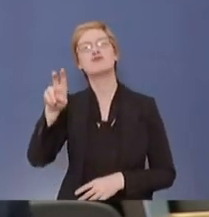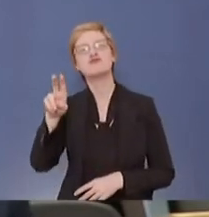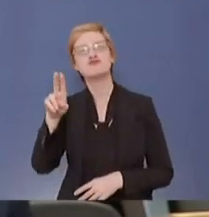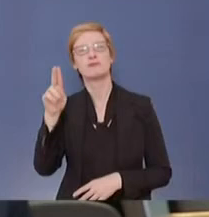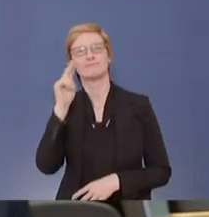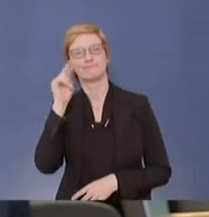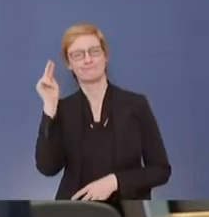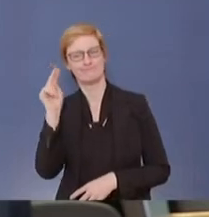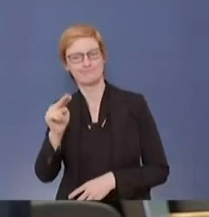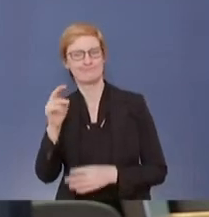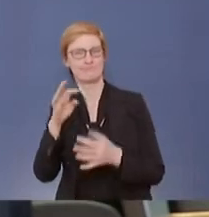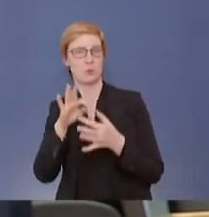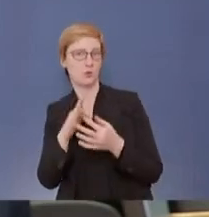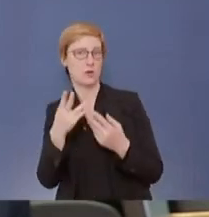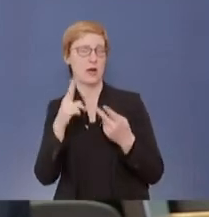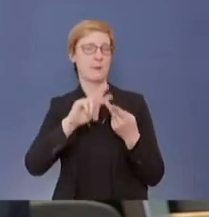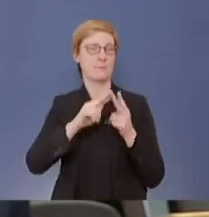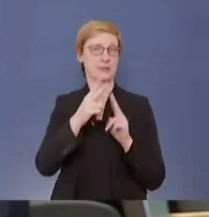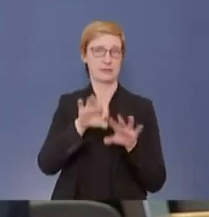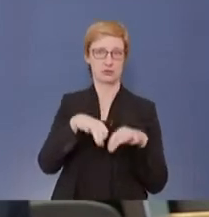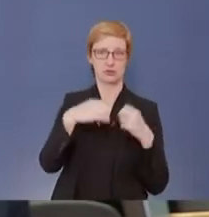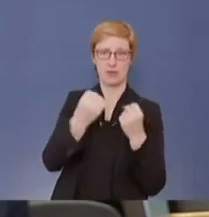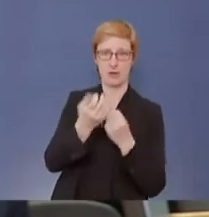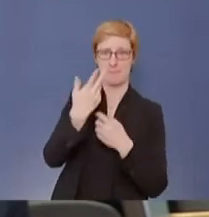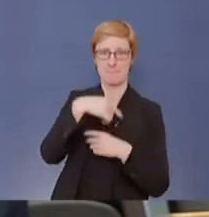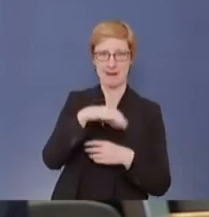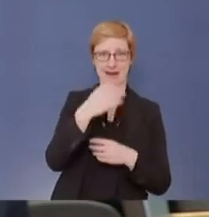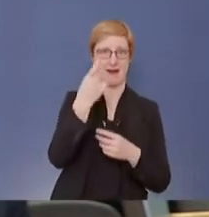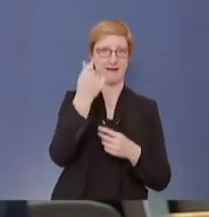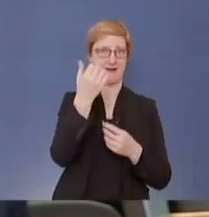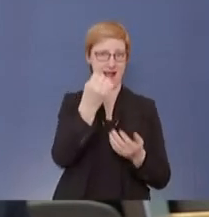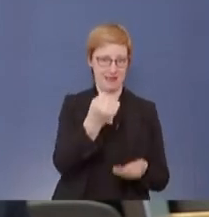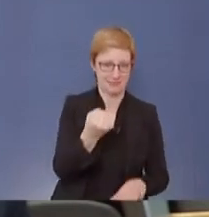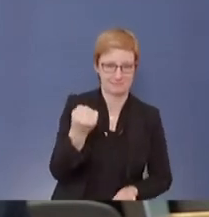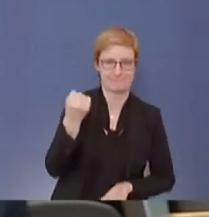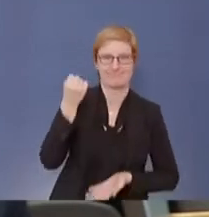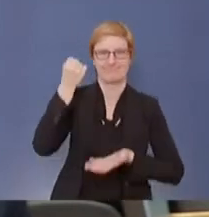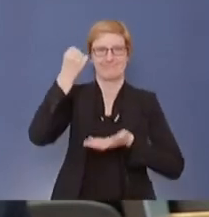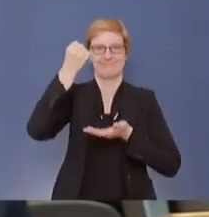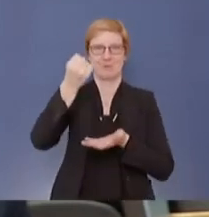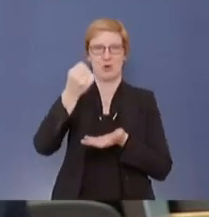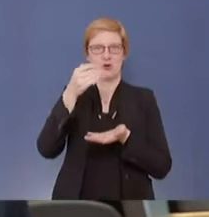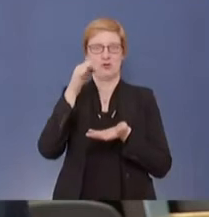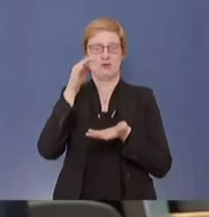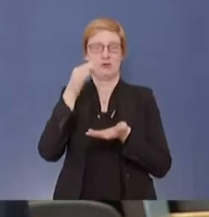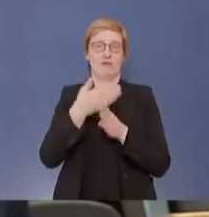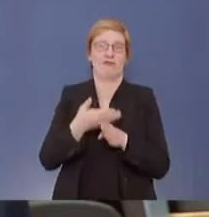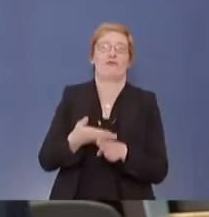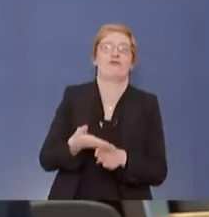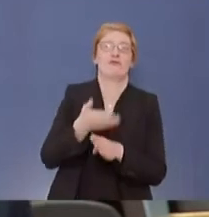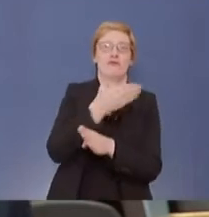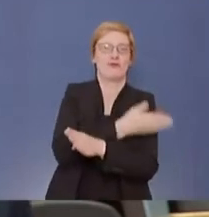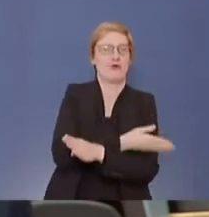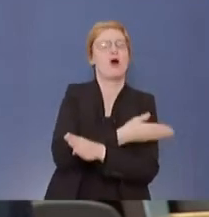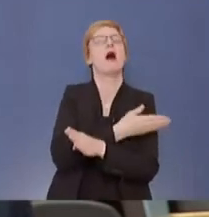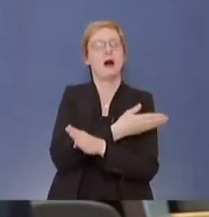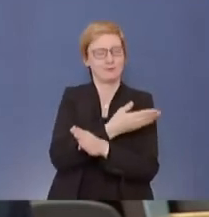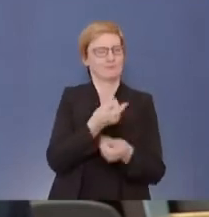Mitgliedstaaten, mehr finanzielle Mittel bereitgestellt hätte zu einem früheren Zeitpunkt, sowohl für den Aufbau von